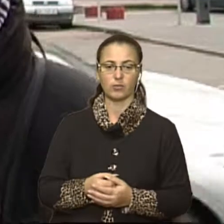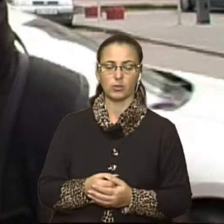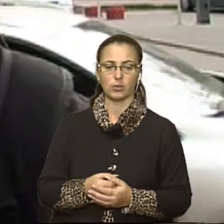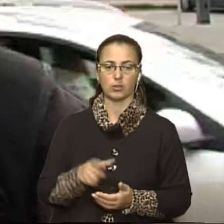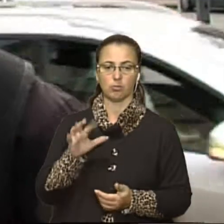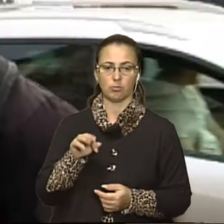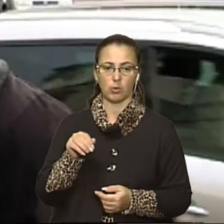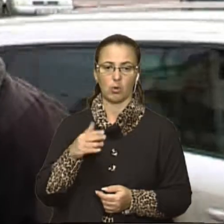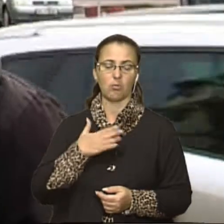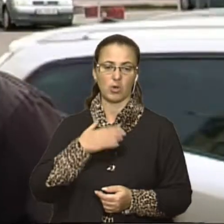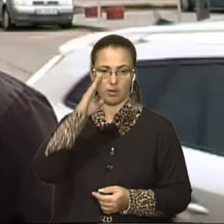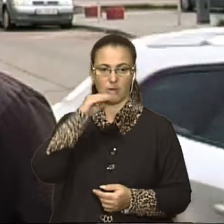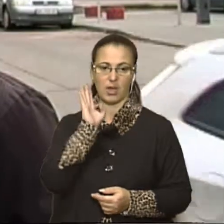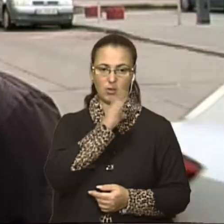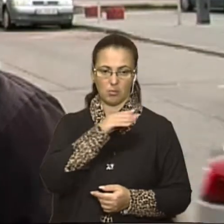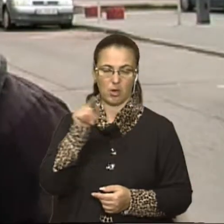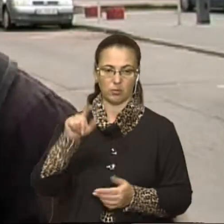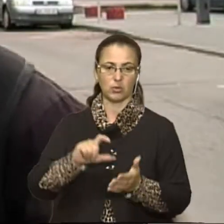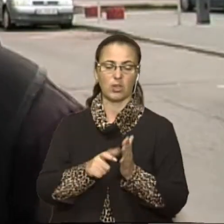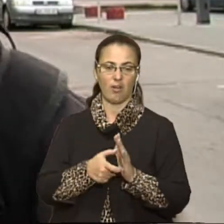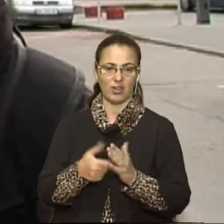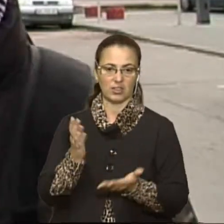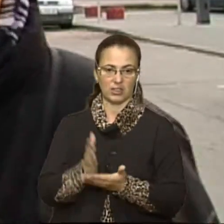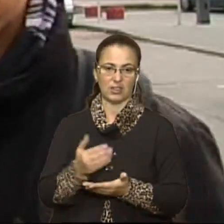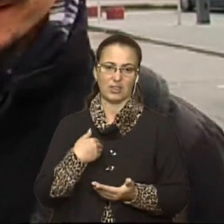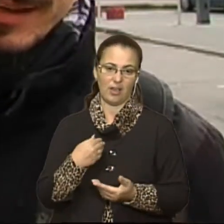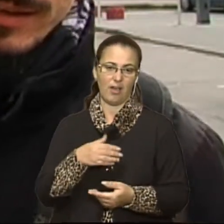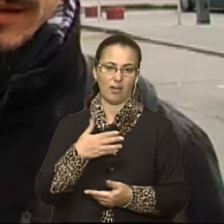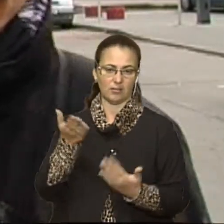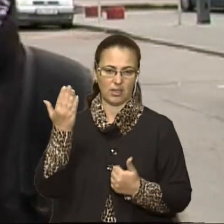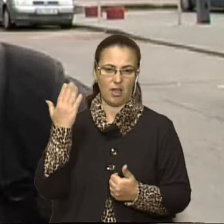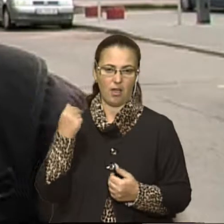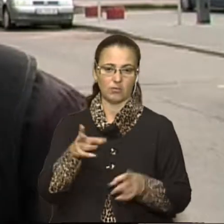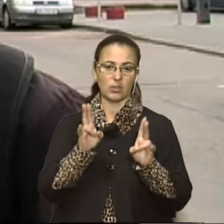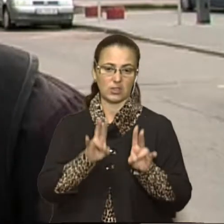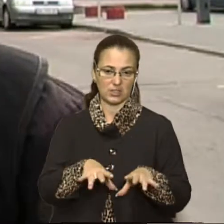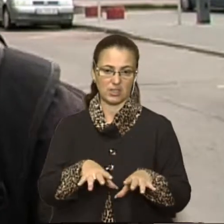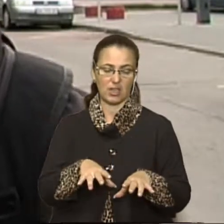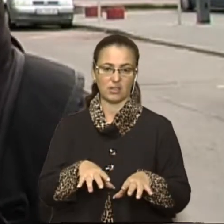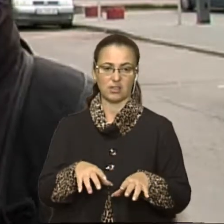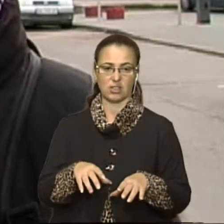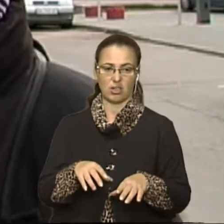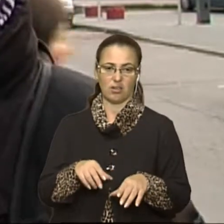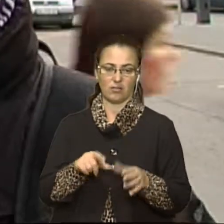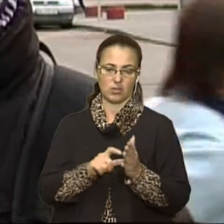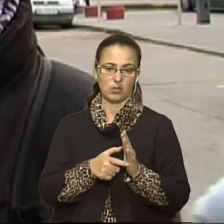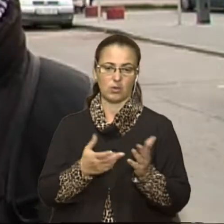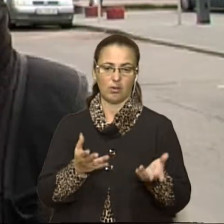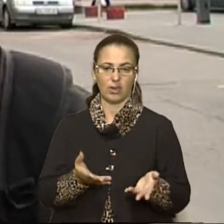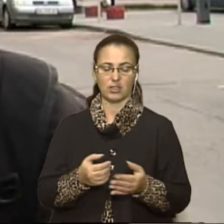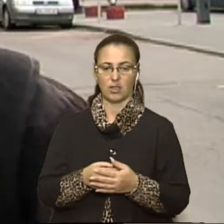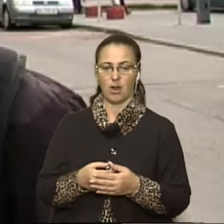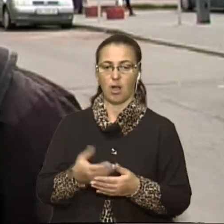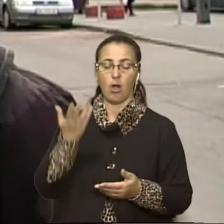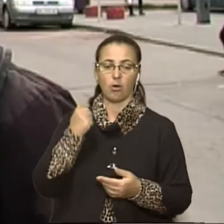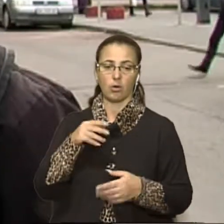знаходиться квартира моїх батьків. Я вже давно покинув гніздо. І коли є змога, або коли в когось сусіді